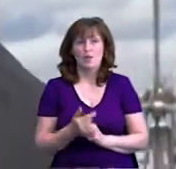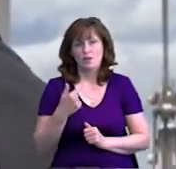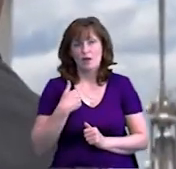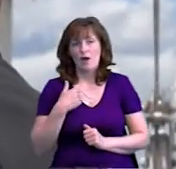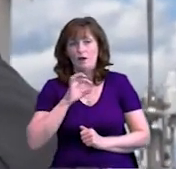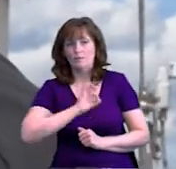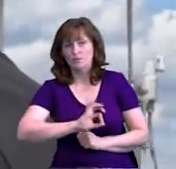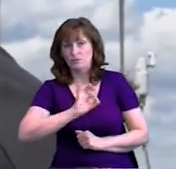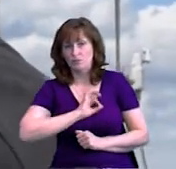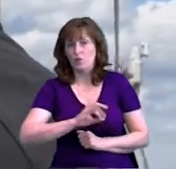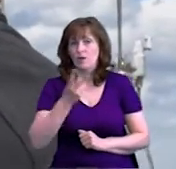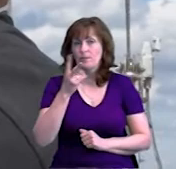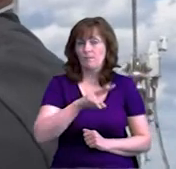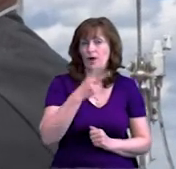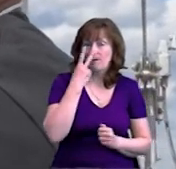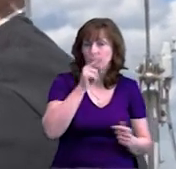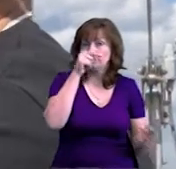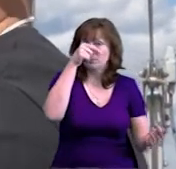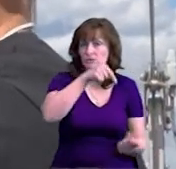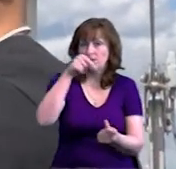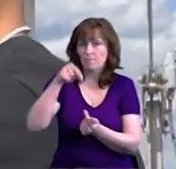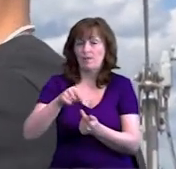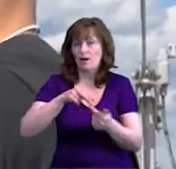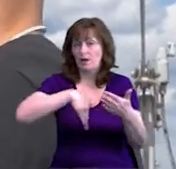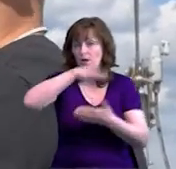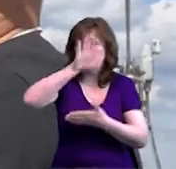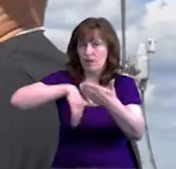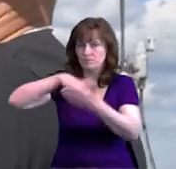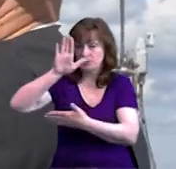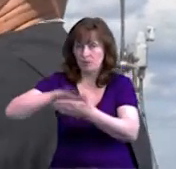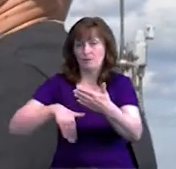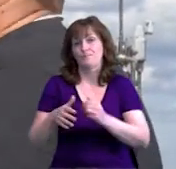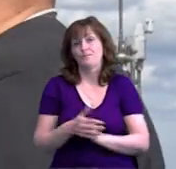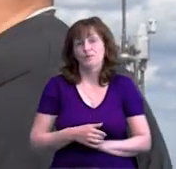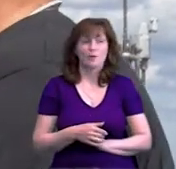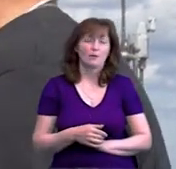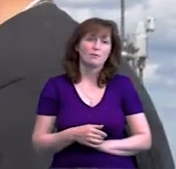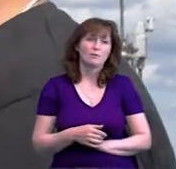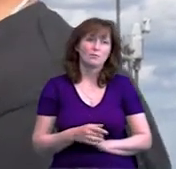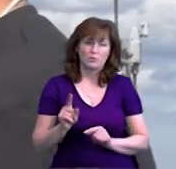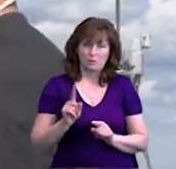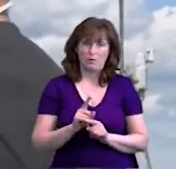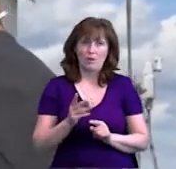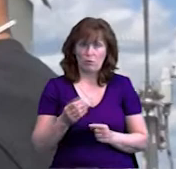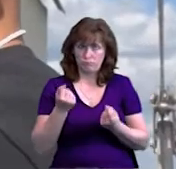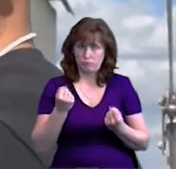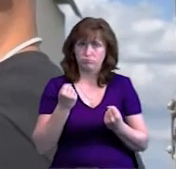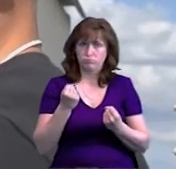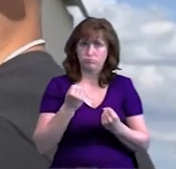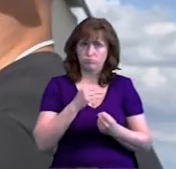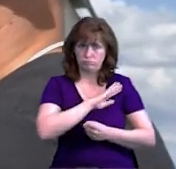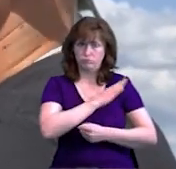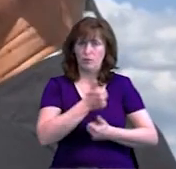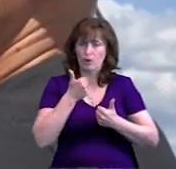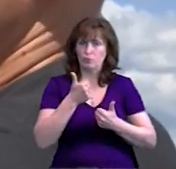виконую два типи краски. Це фасадна краска водоиммерсіонна, достаточна така живуча, вже проверена